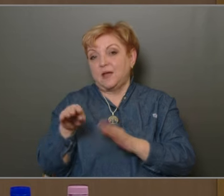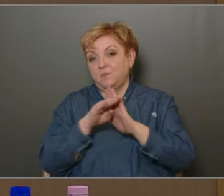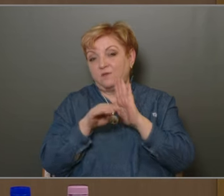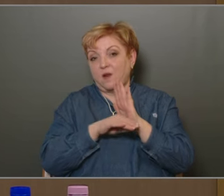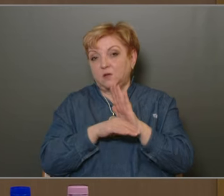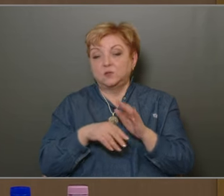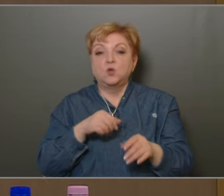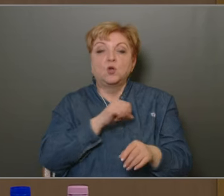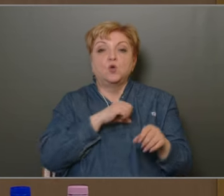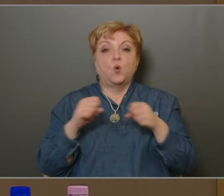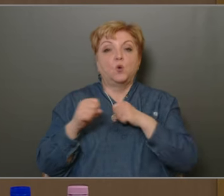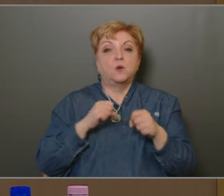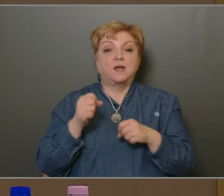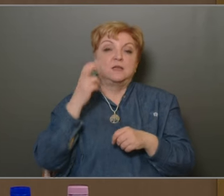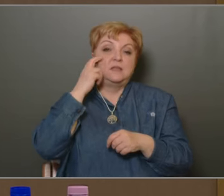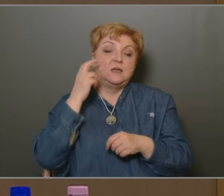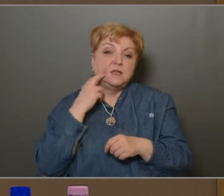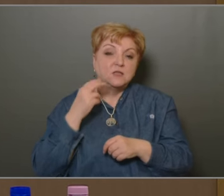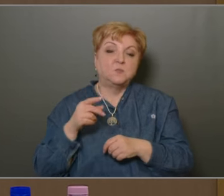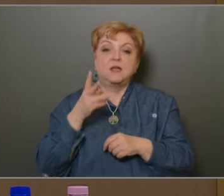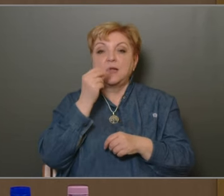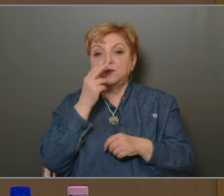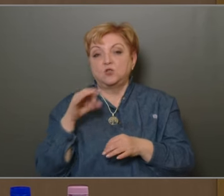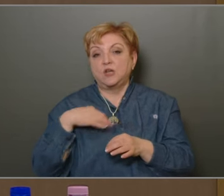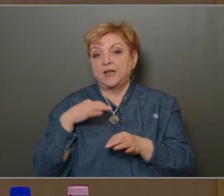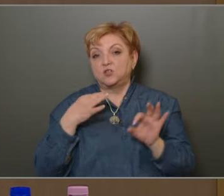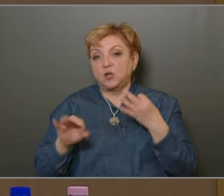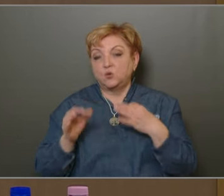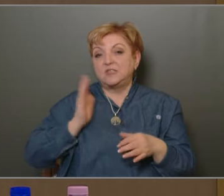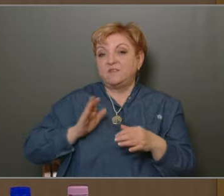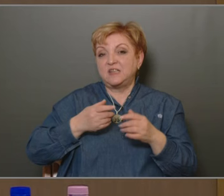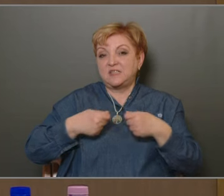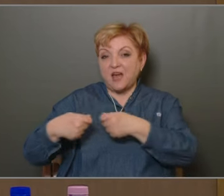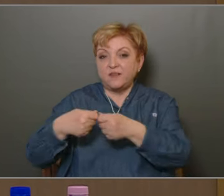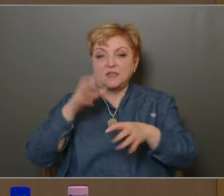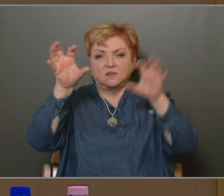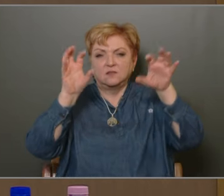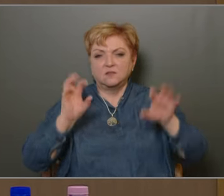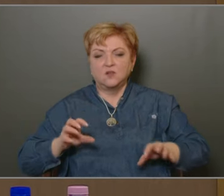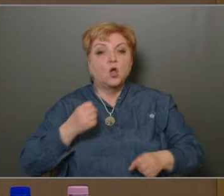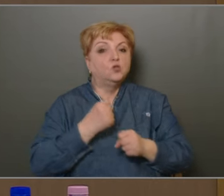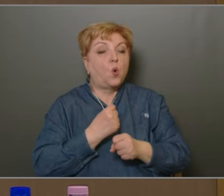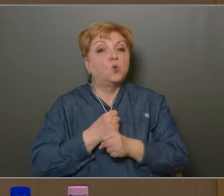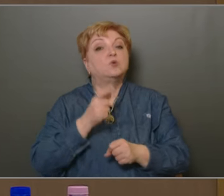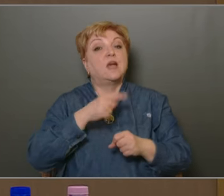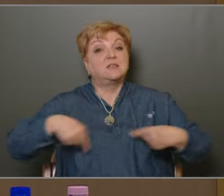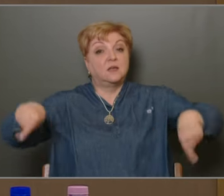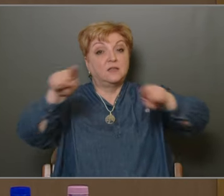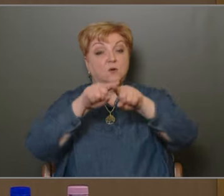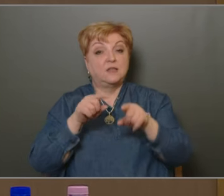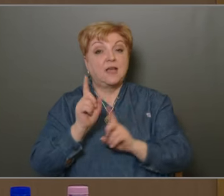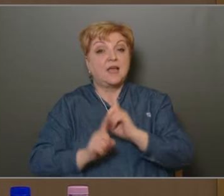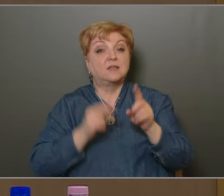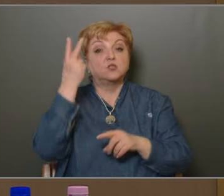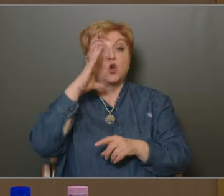önkormányzat intézményei, köznevelési intézmények, rendőrség, egészségügy, a civil szerevetek és a különféle területen dolgozó, de ezen a területen